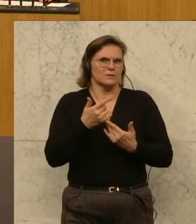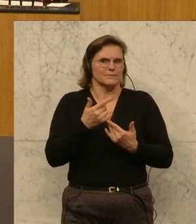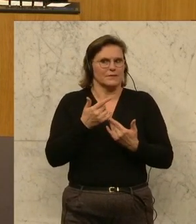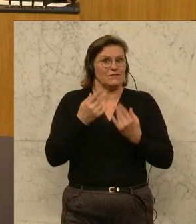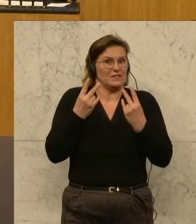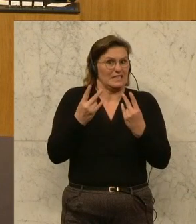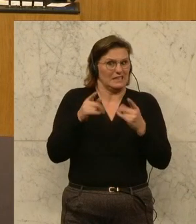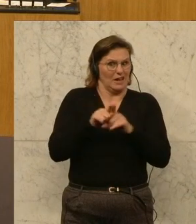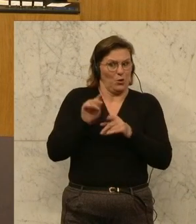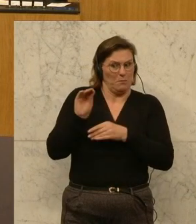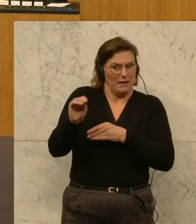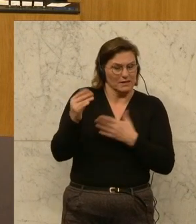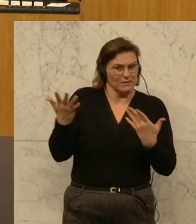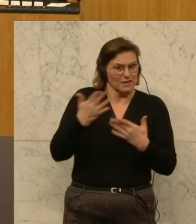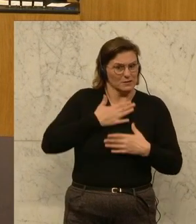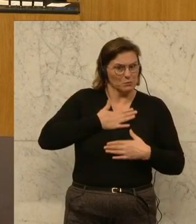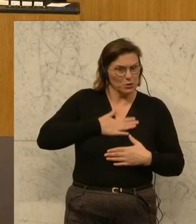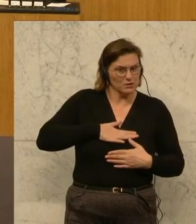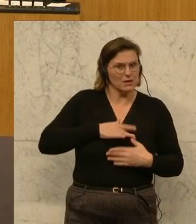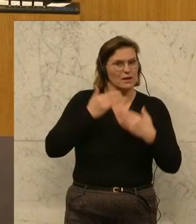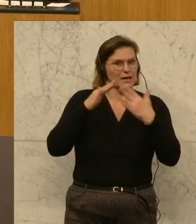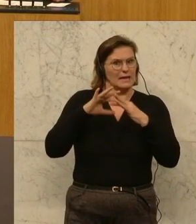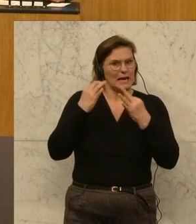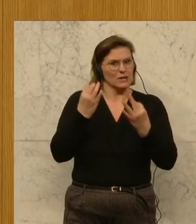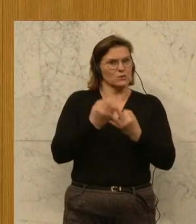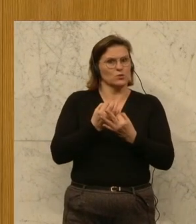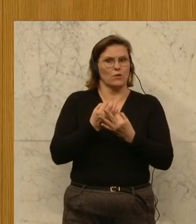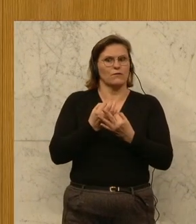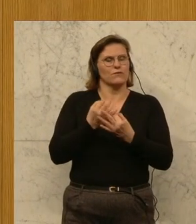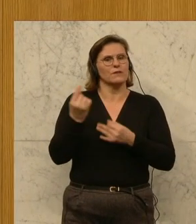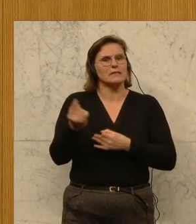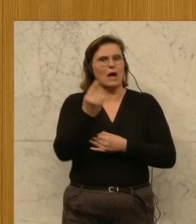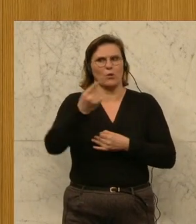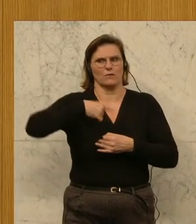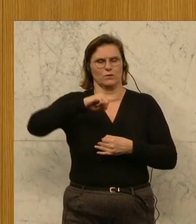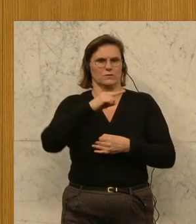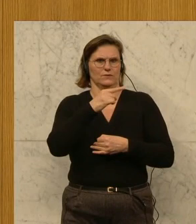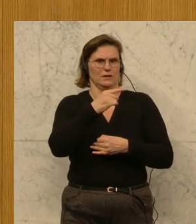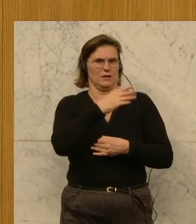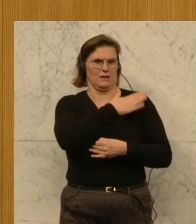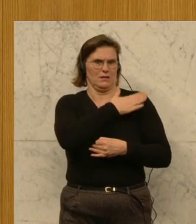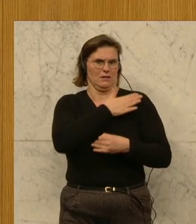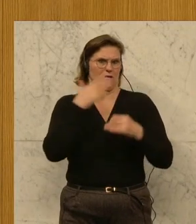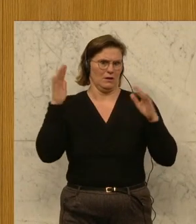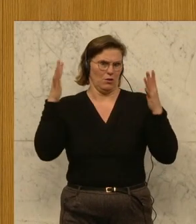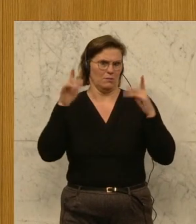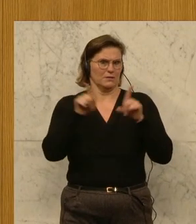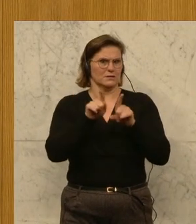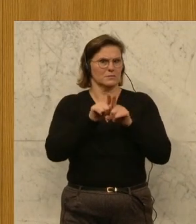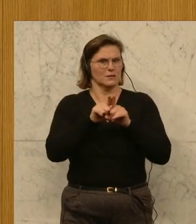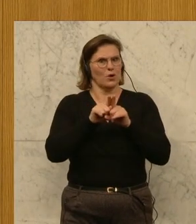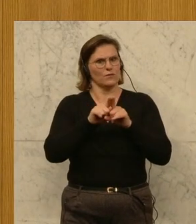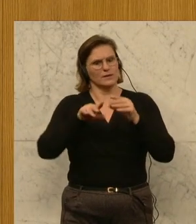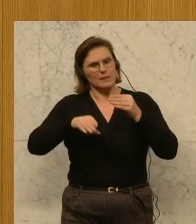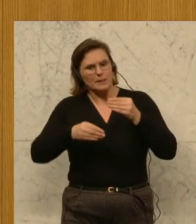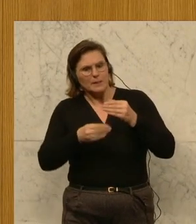Der Rechnungshof wird natürlich ständig auch von uns gelobt. Er ist ein Organ des Parlaments, ein Hilfsorgan des